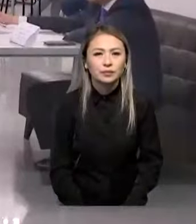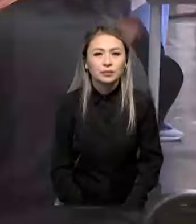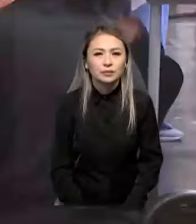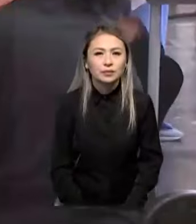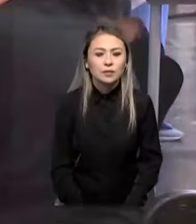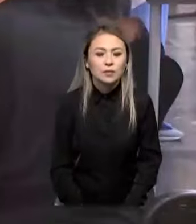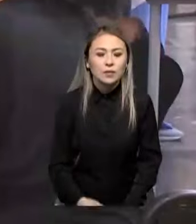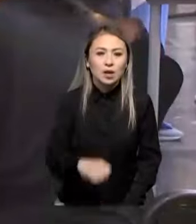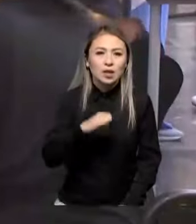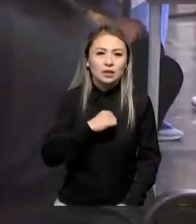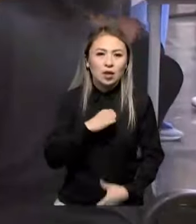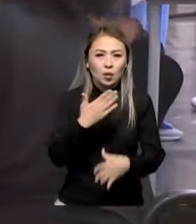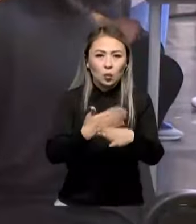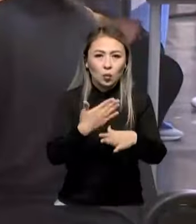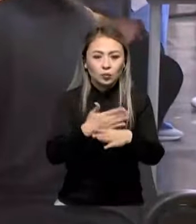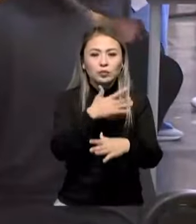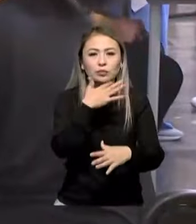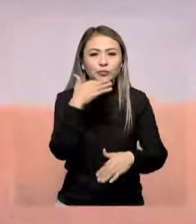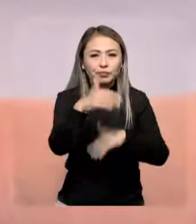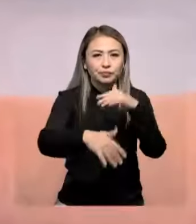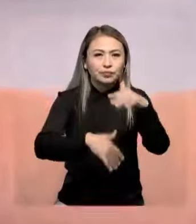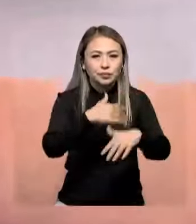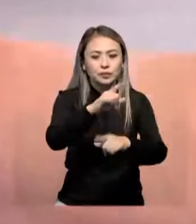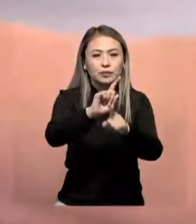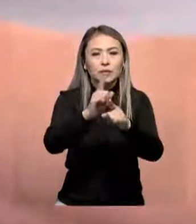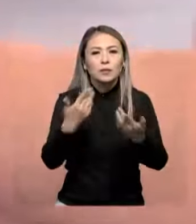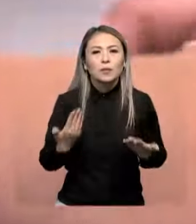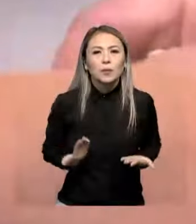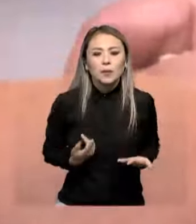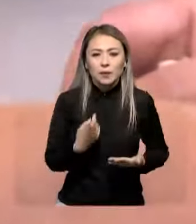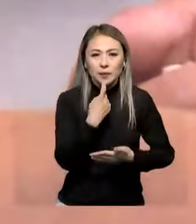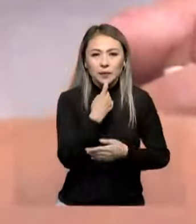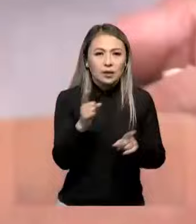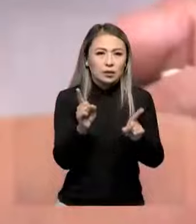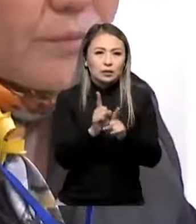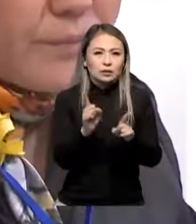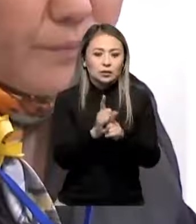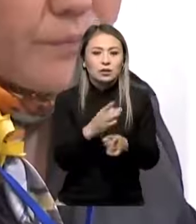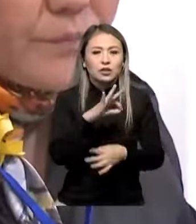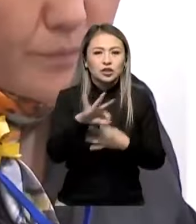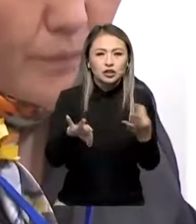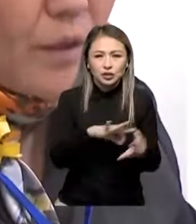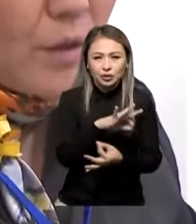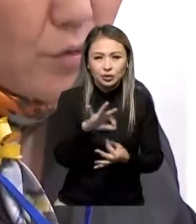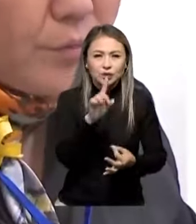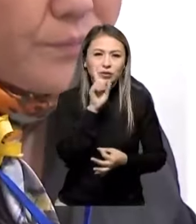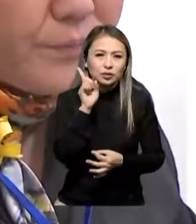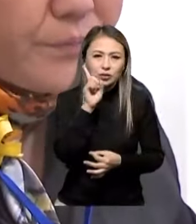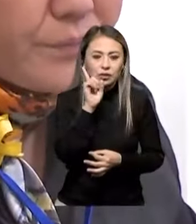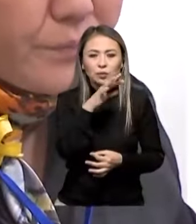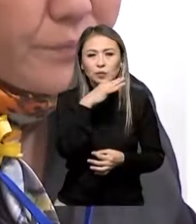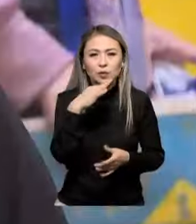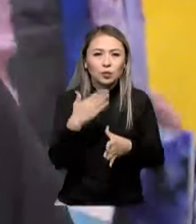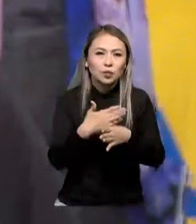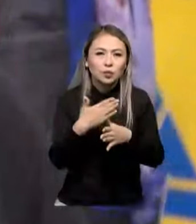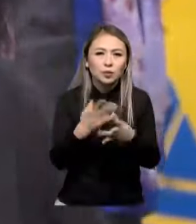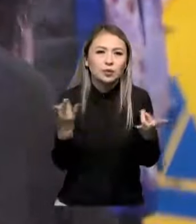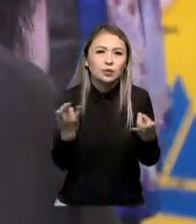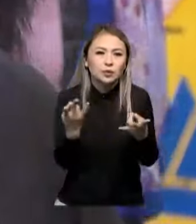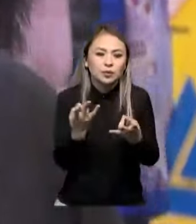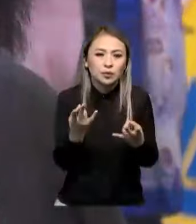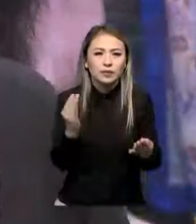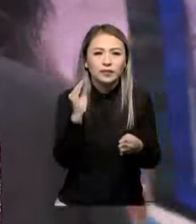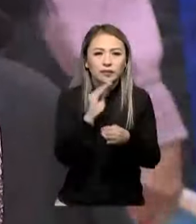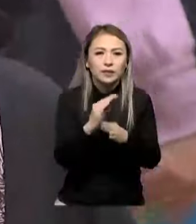Зәңгер көмегіне жүгін үшіліргіп, арасында тұрмыз төмен отбасылар, жетім жесірлер, жастар мен өзгеде көмекке мұқтар жандар бар.